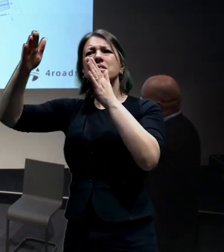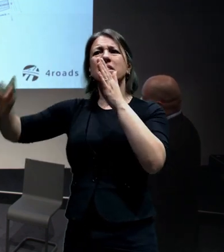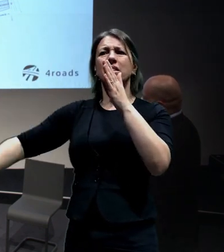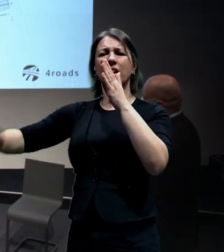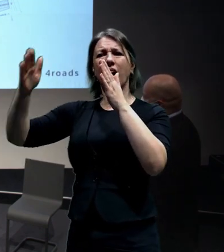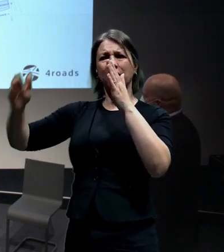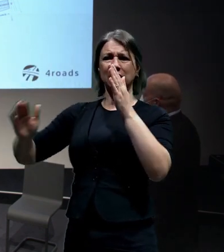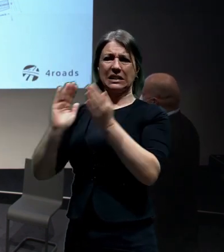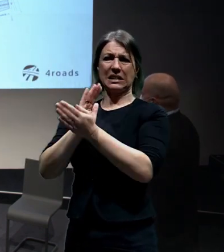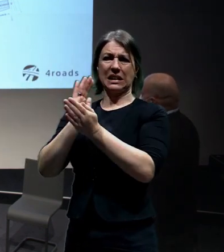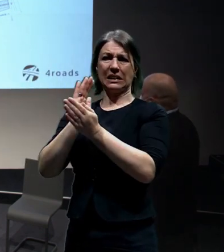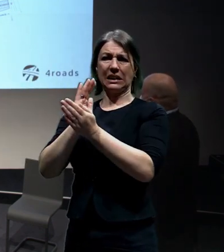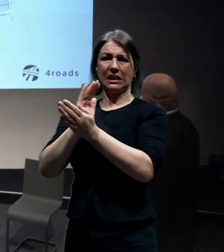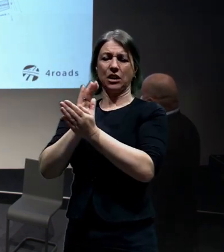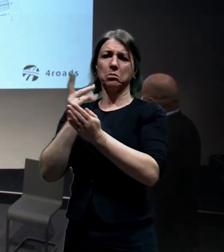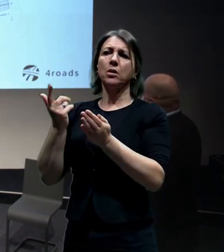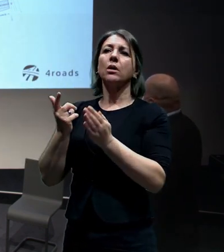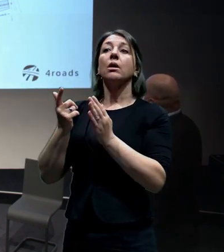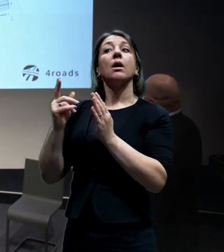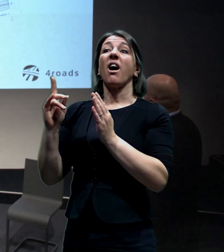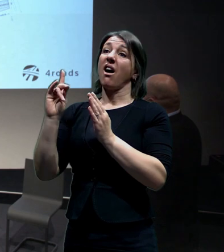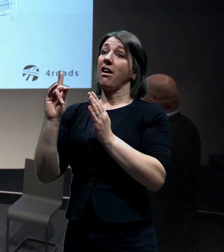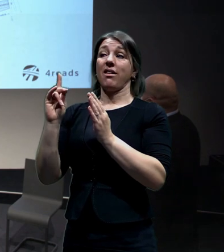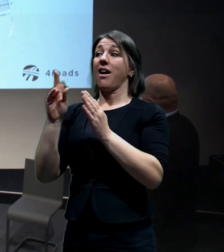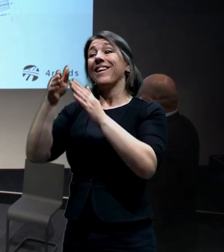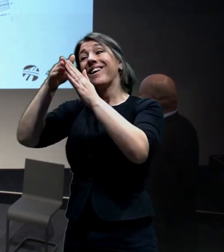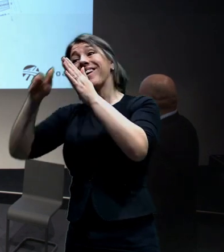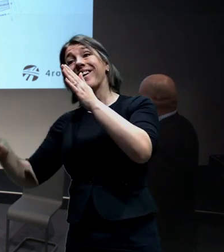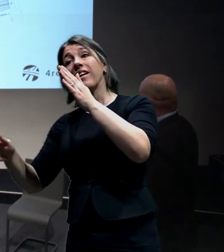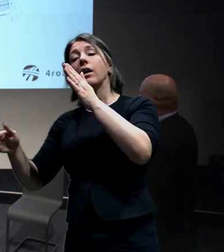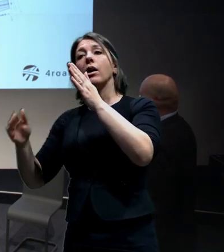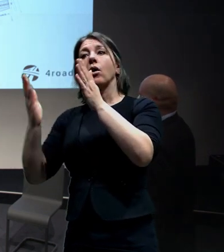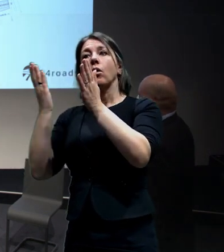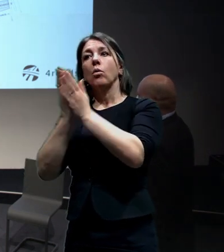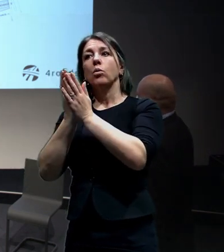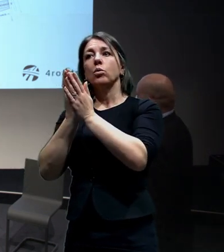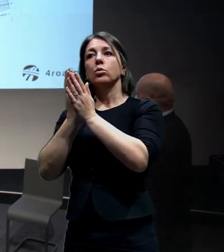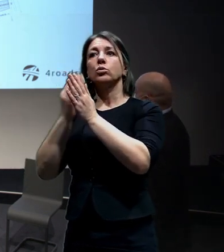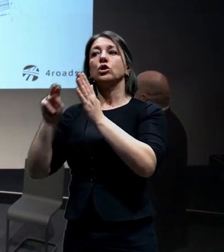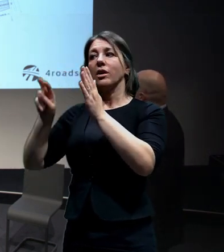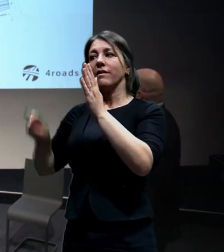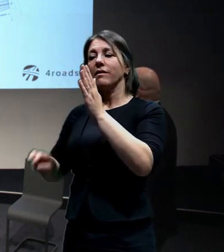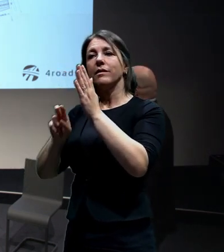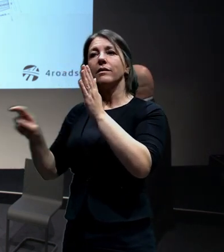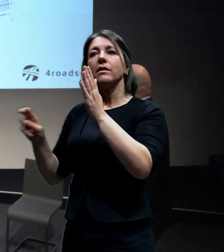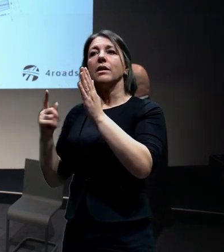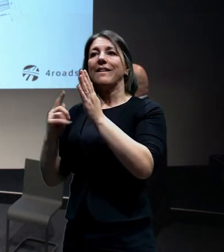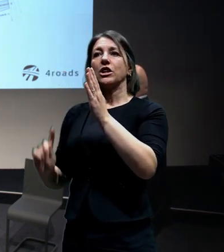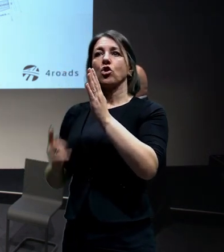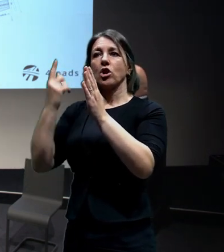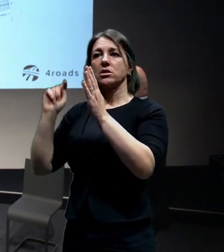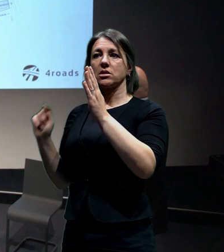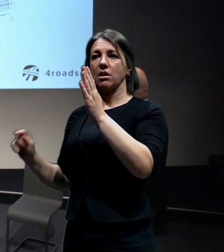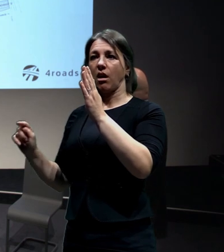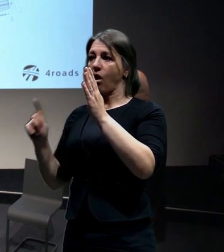povrchou od té podpovrchové, začíná už v podstatě těsně před tou mimořovnou křižovatkou Vysočanská. Ta uprava je